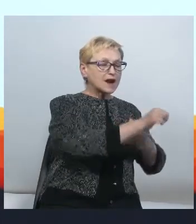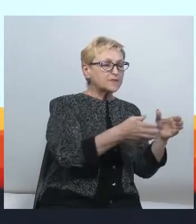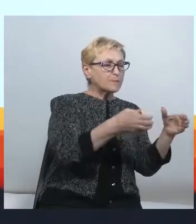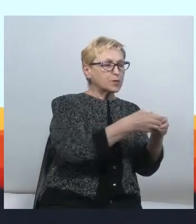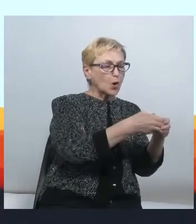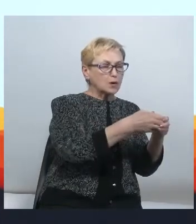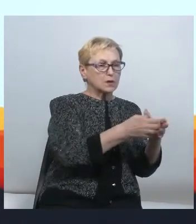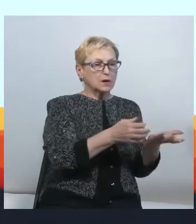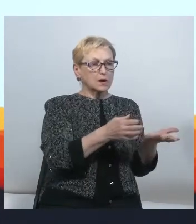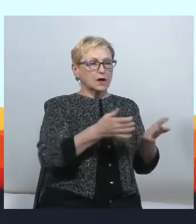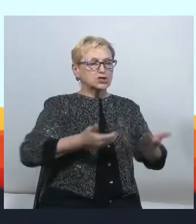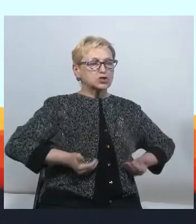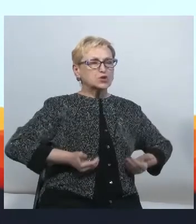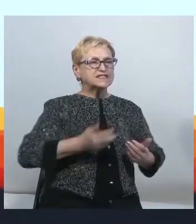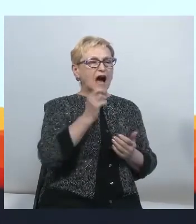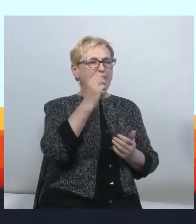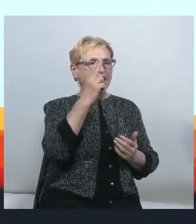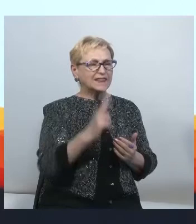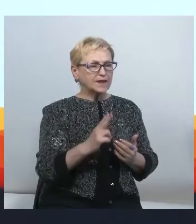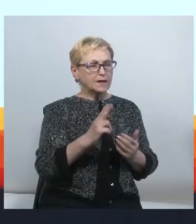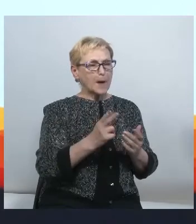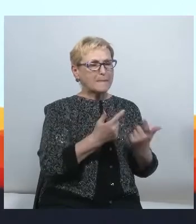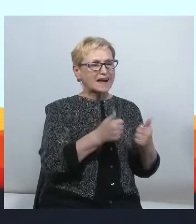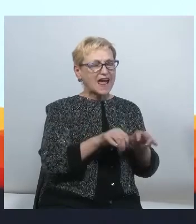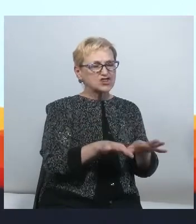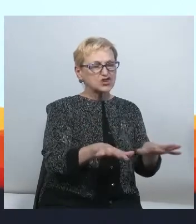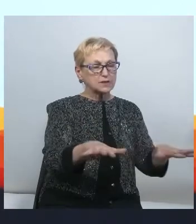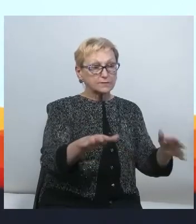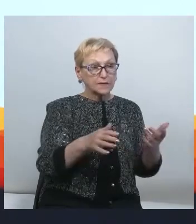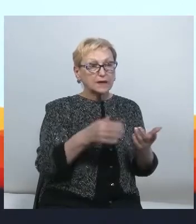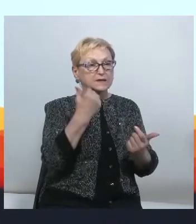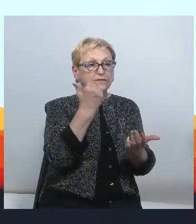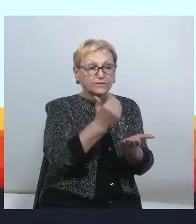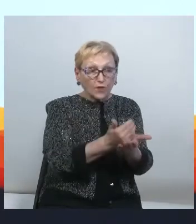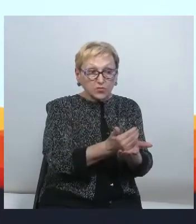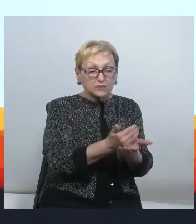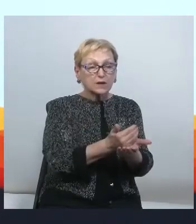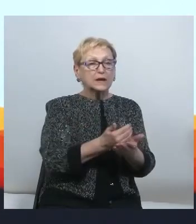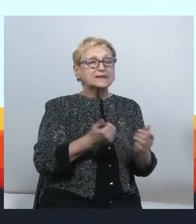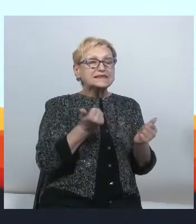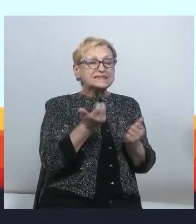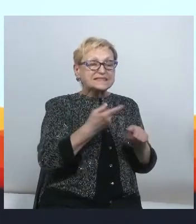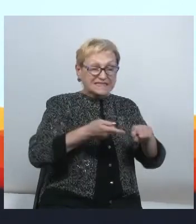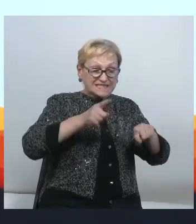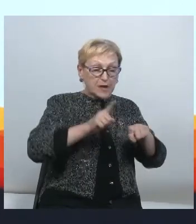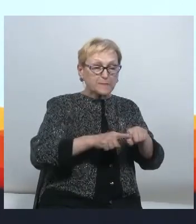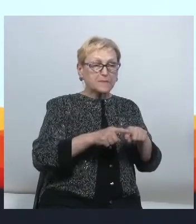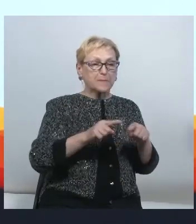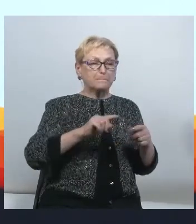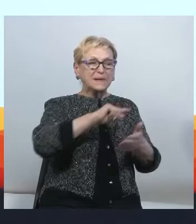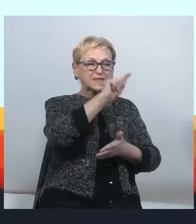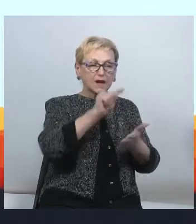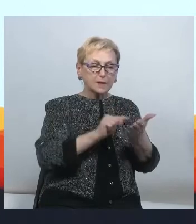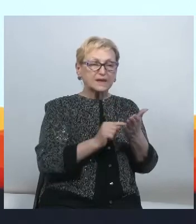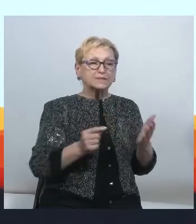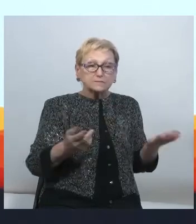соціальними мережами і так далі. Тобто всі країни, скажімо так, на сьогодні з цими питаннями стикаються. Питання в тому,